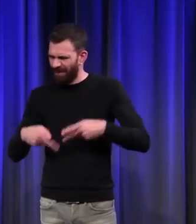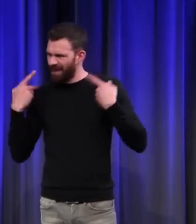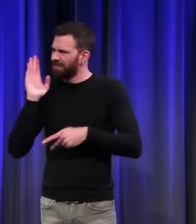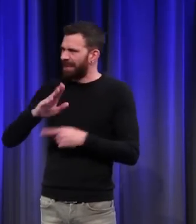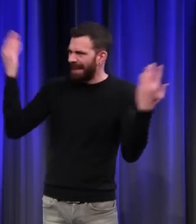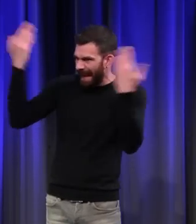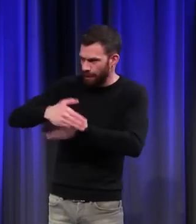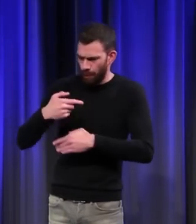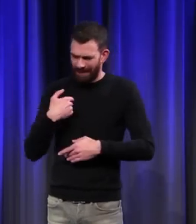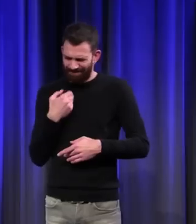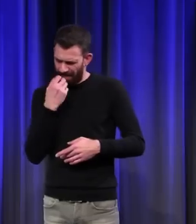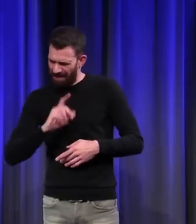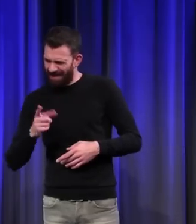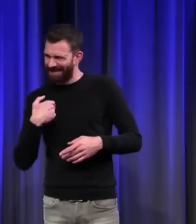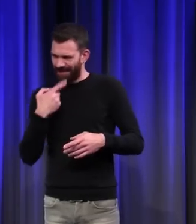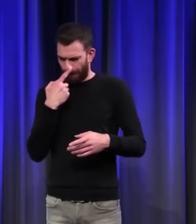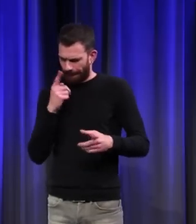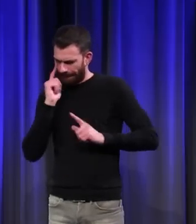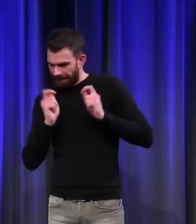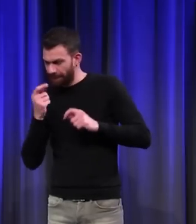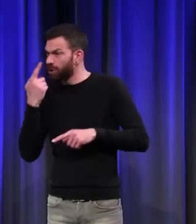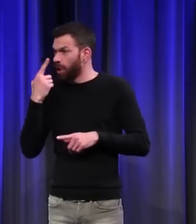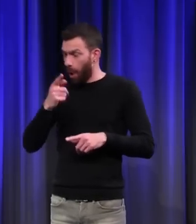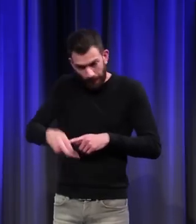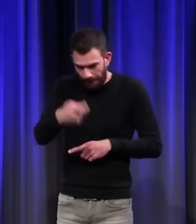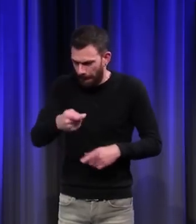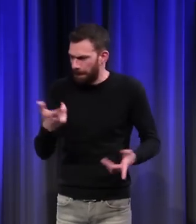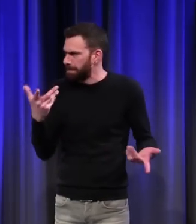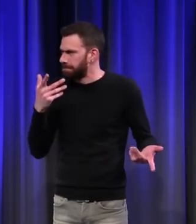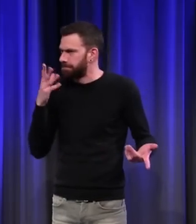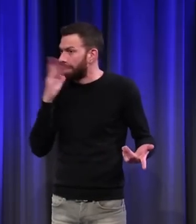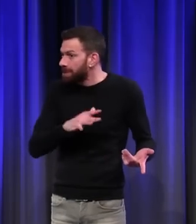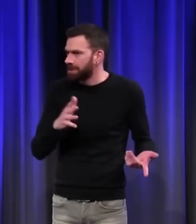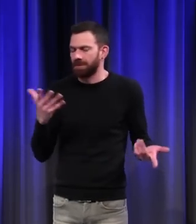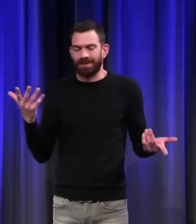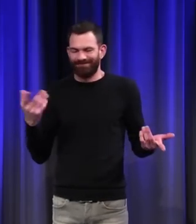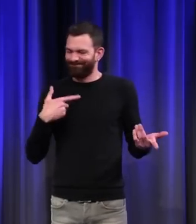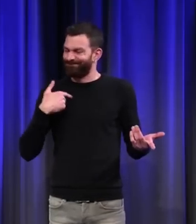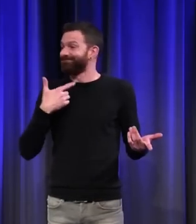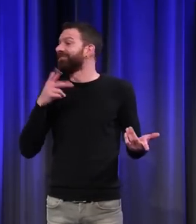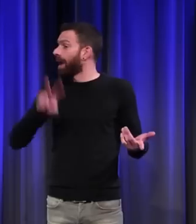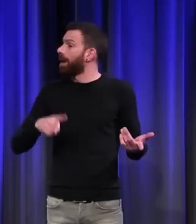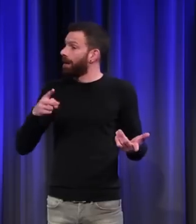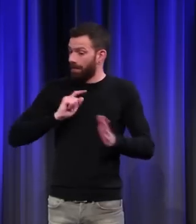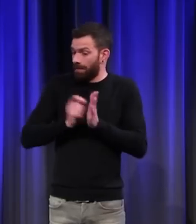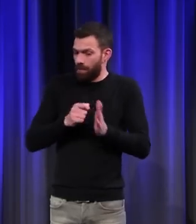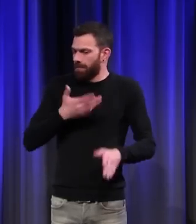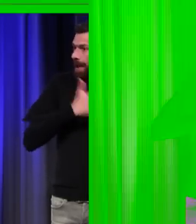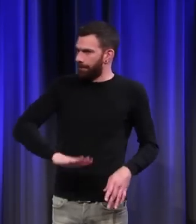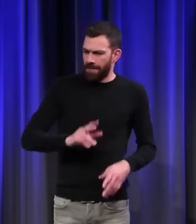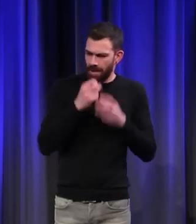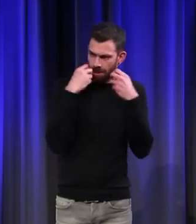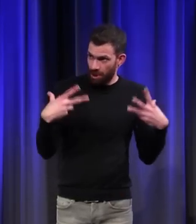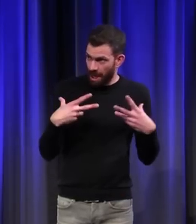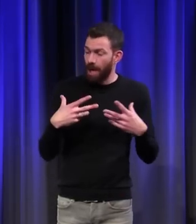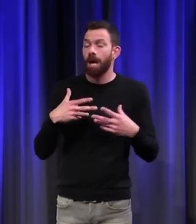Il a l'air indomesticable. On ne l'aime pas beaucoup. Et l'attitude envers